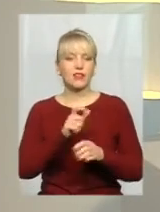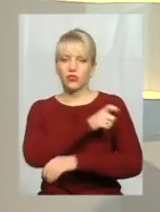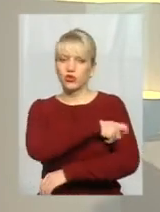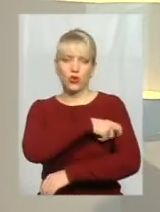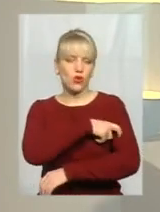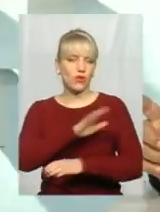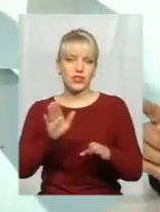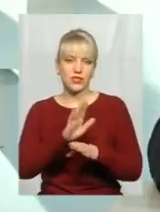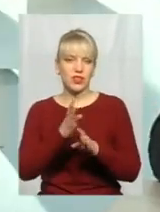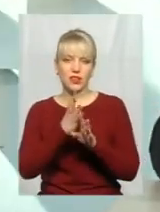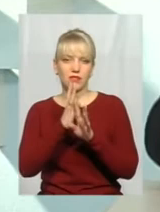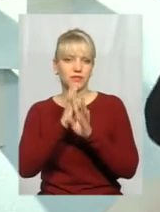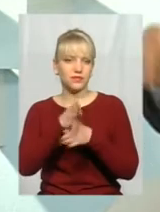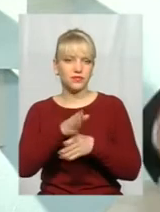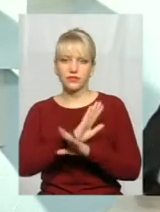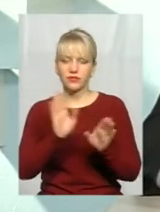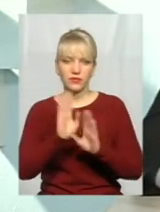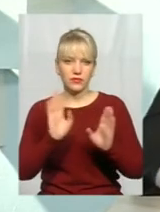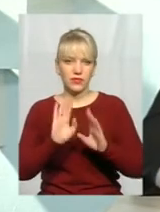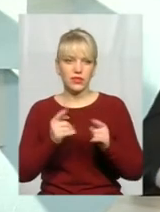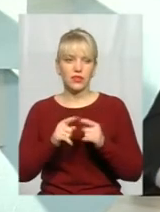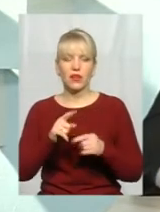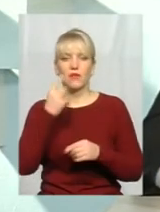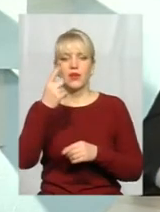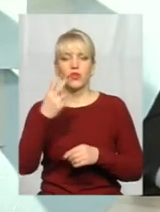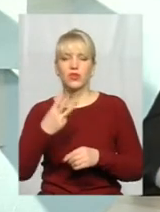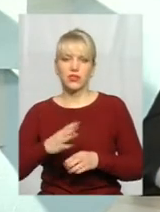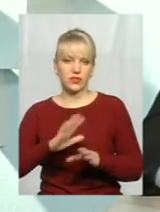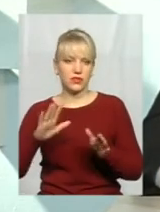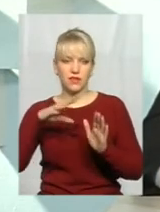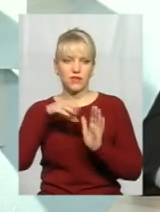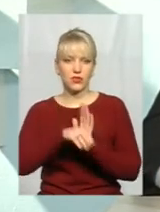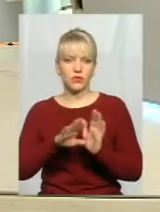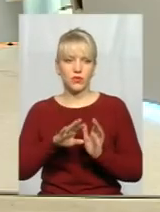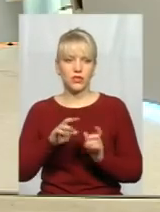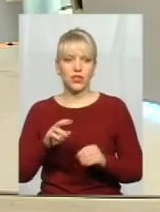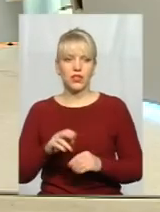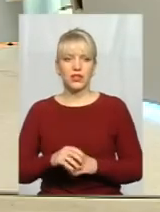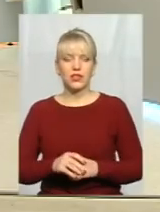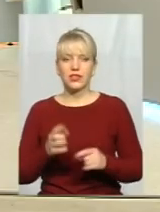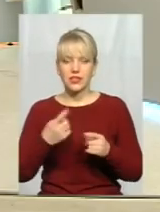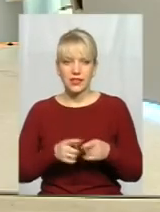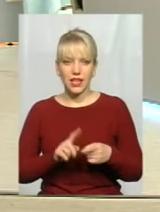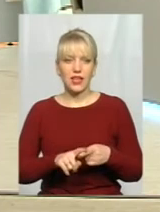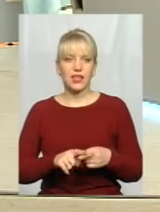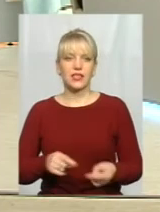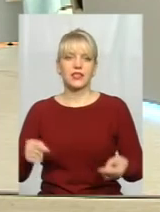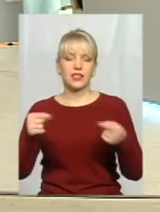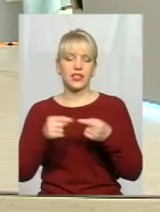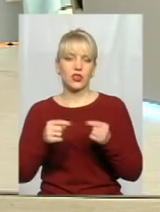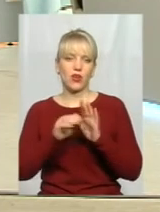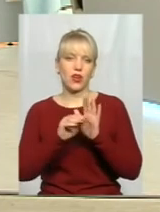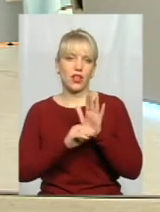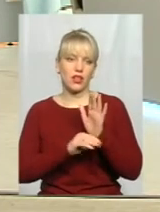І вони не ставляться по черговості, коли вони поступають в апарат обласної ради підведення. Це, згідно регламенту, це